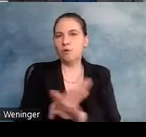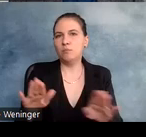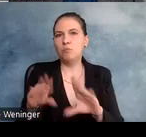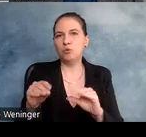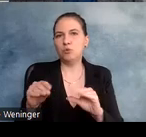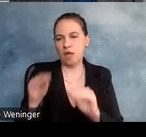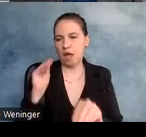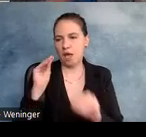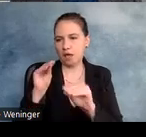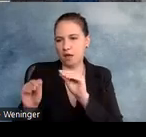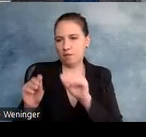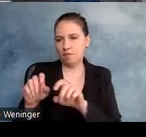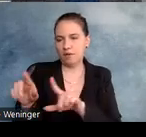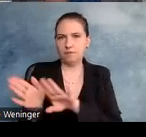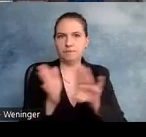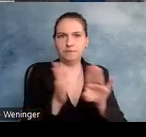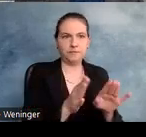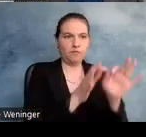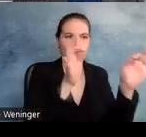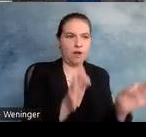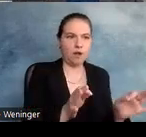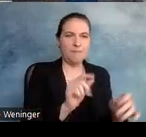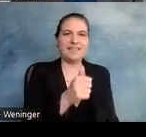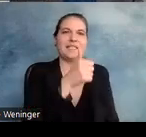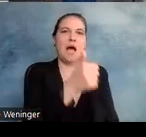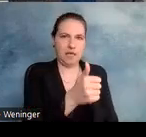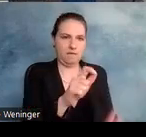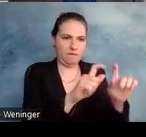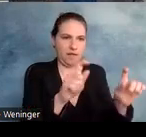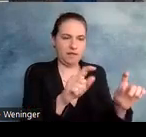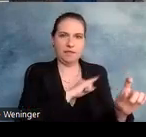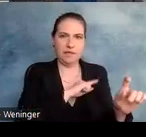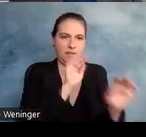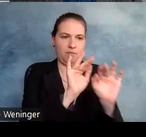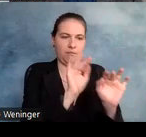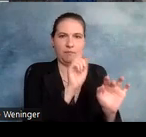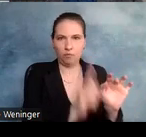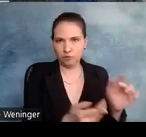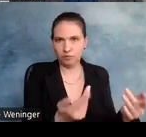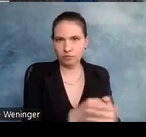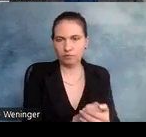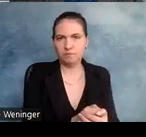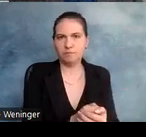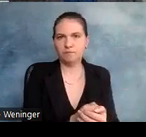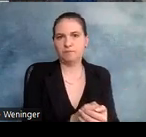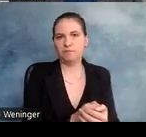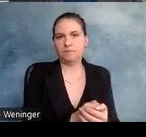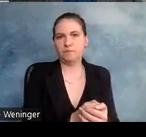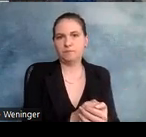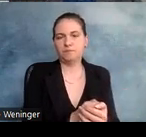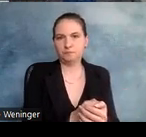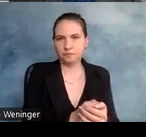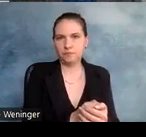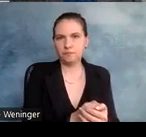Und Formulare, da ist dann mindestens ein Feld drin, sei es nur eine Checkbox oder ein Eingabefeld oder Radio Buttons oder sonst